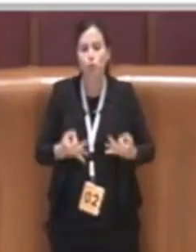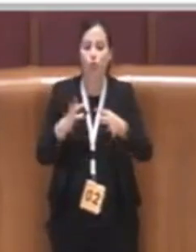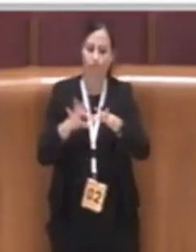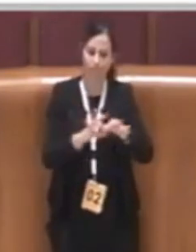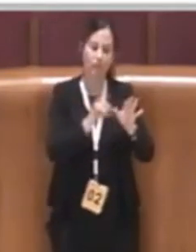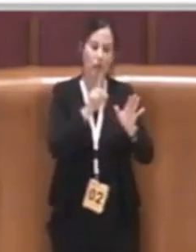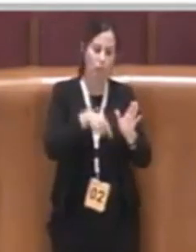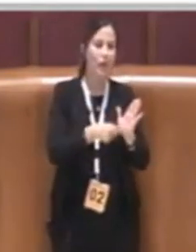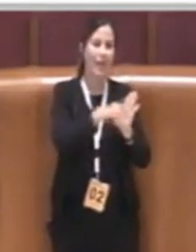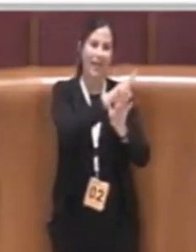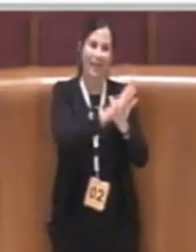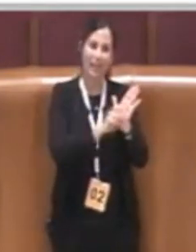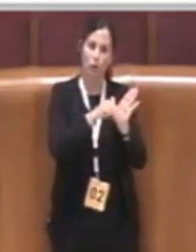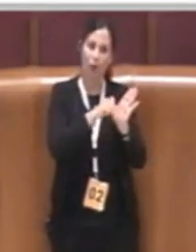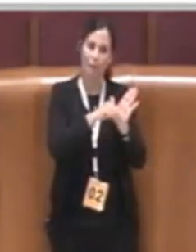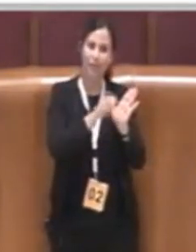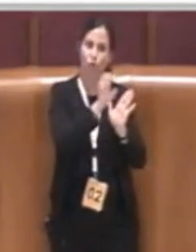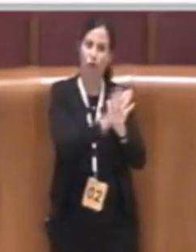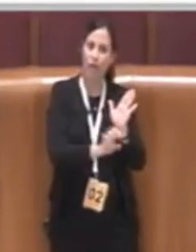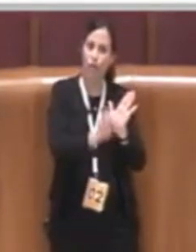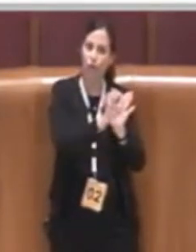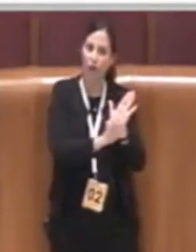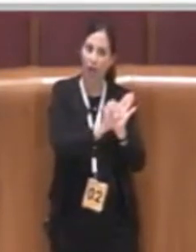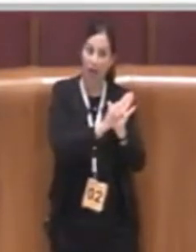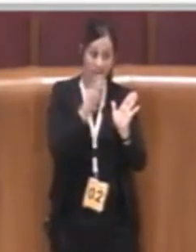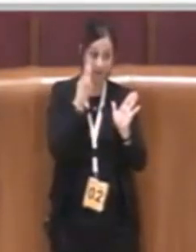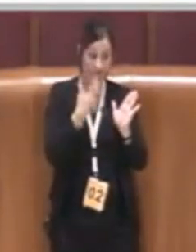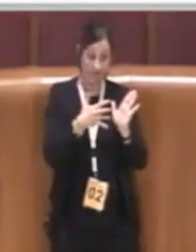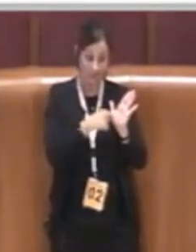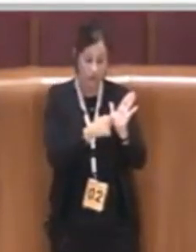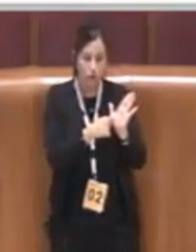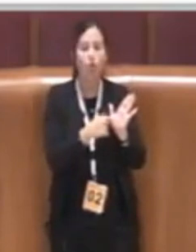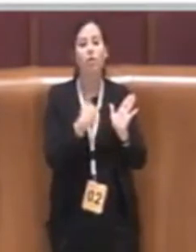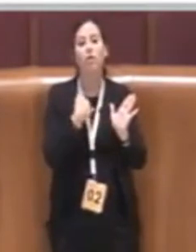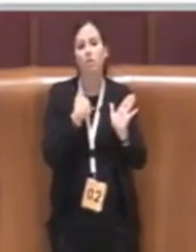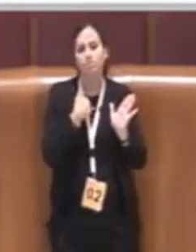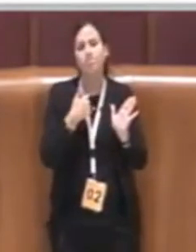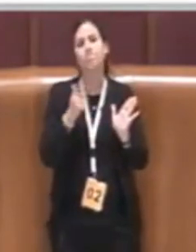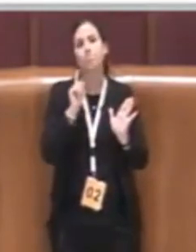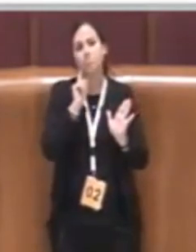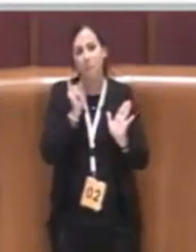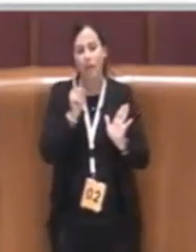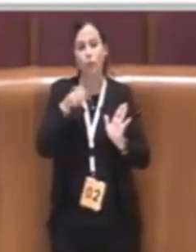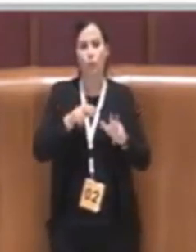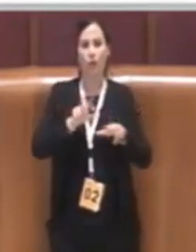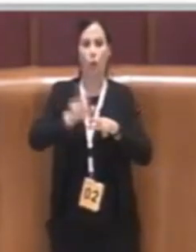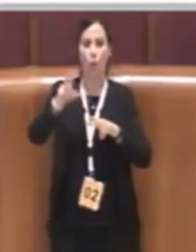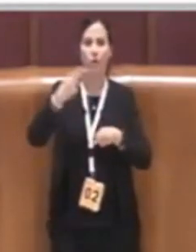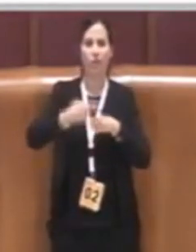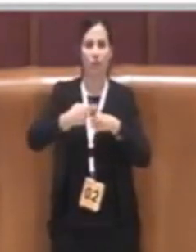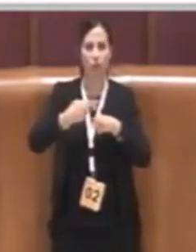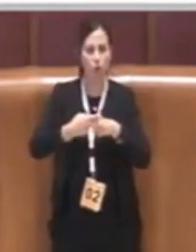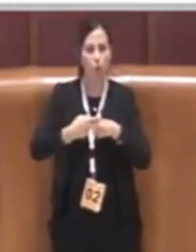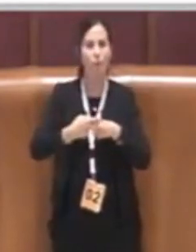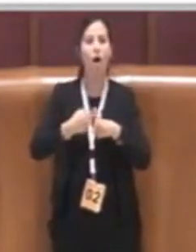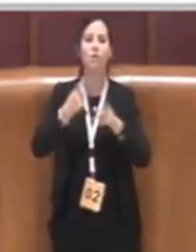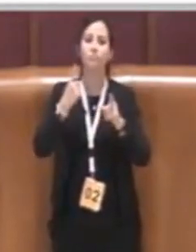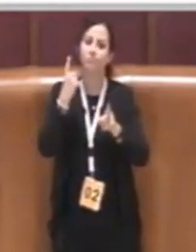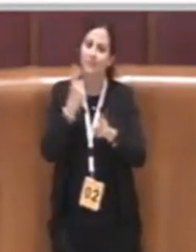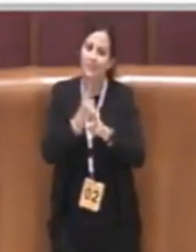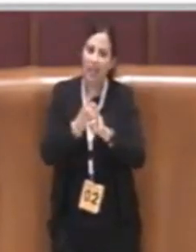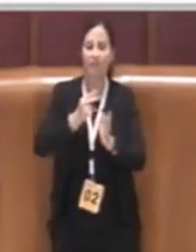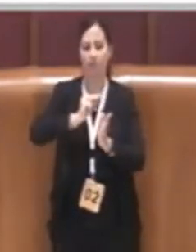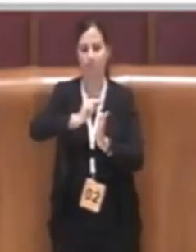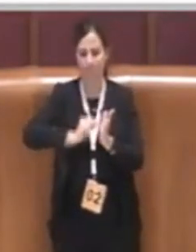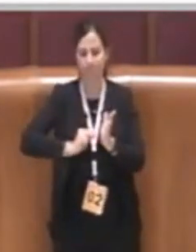far sì che il Comune di Roma si dotasse di tale registro. Grazie proprio al lavoro congiunto